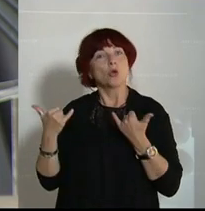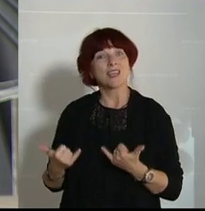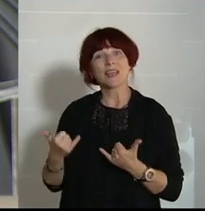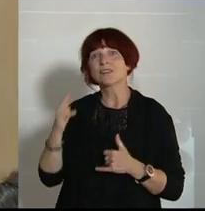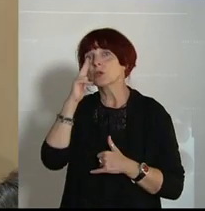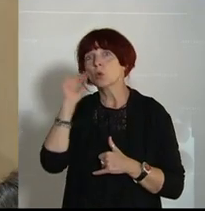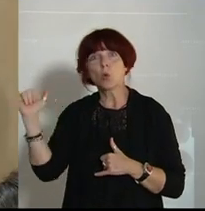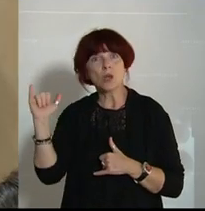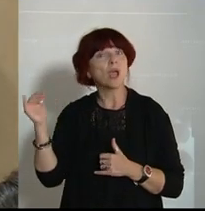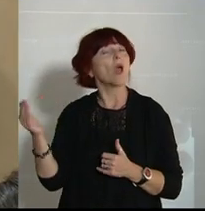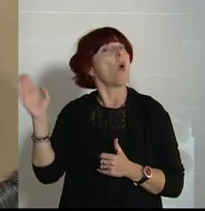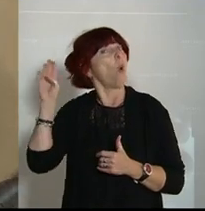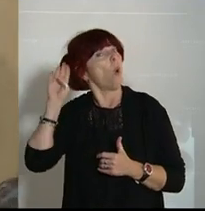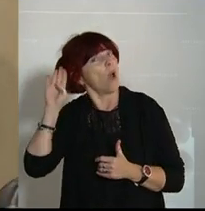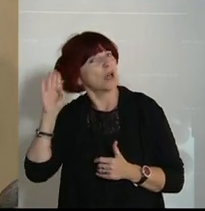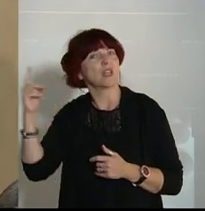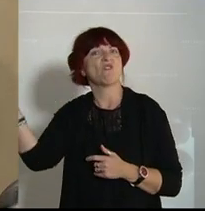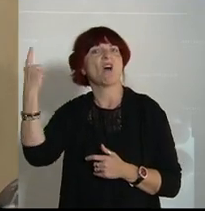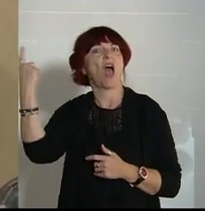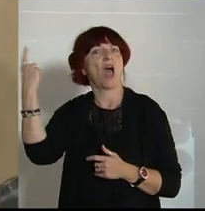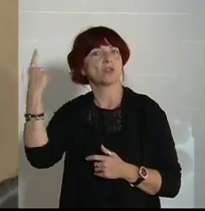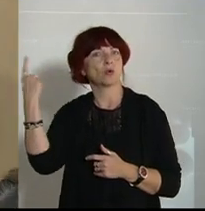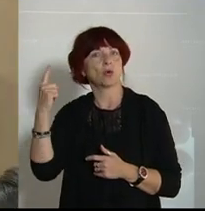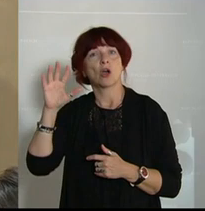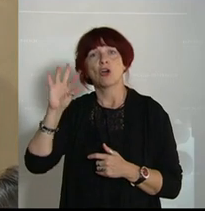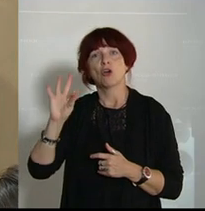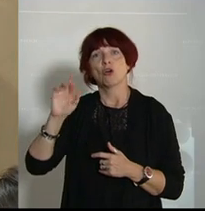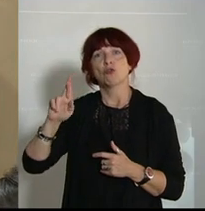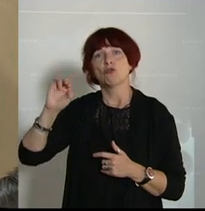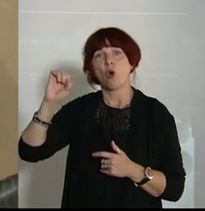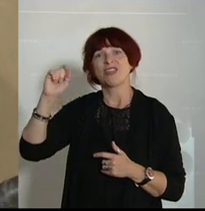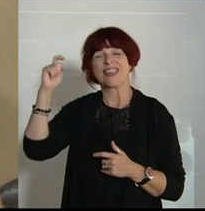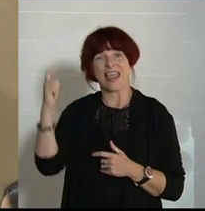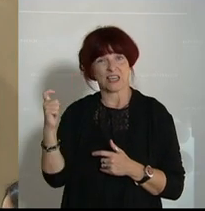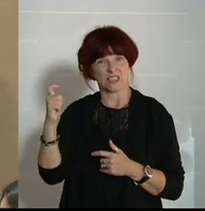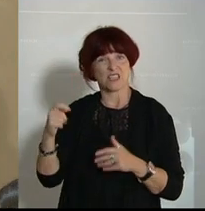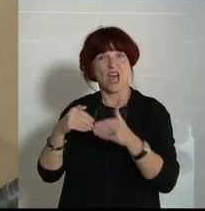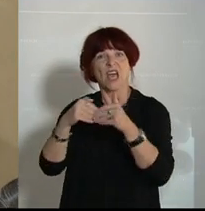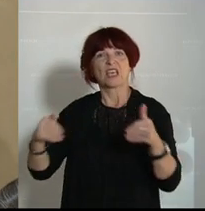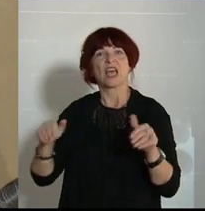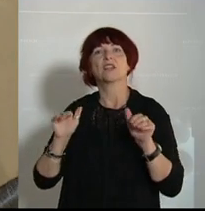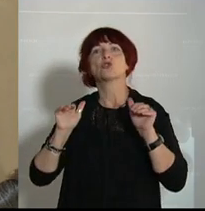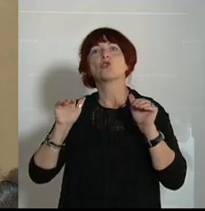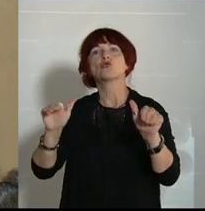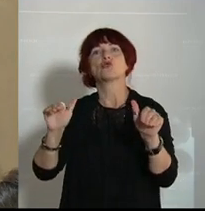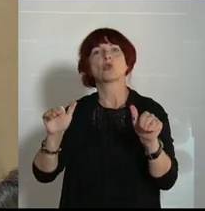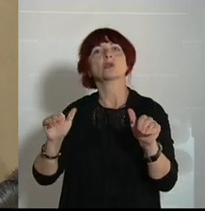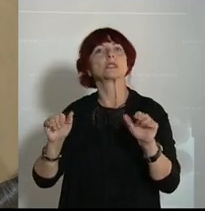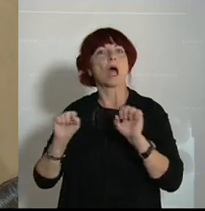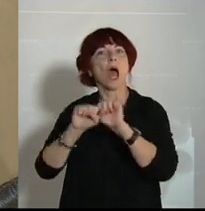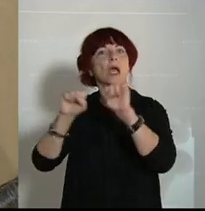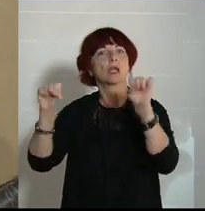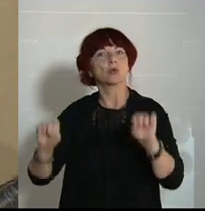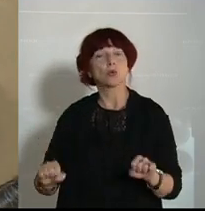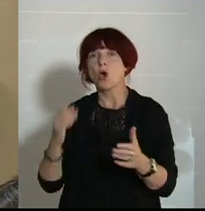wir Warnungen gehört vom Chef der Frontex, der Grenzschutzagentur, dass es zu massiven Übertritten kommt, dass es